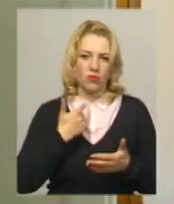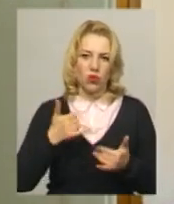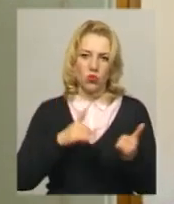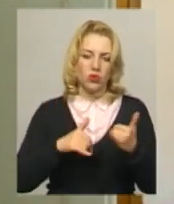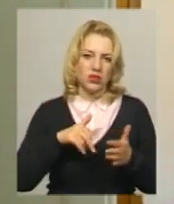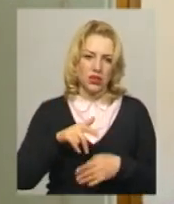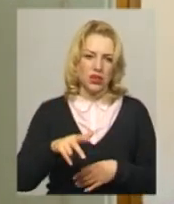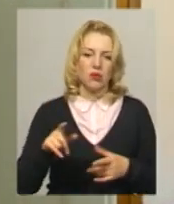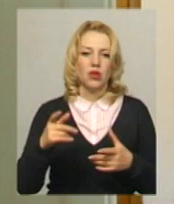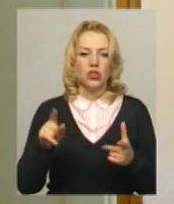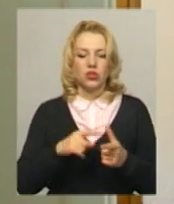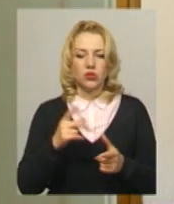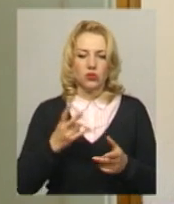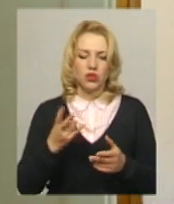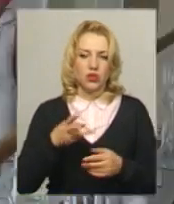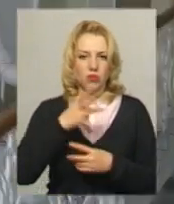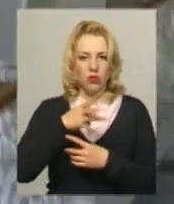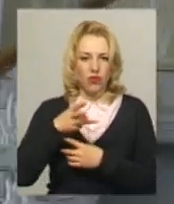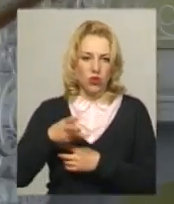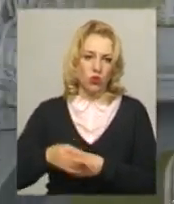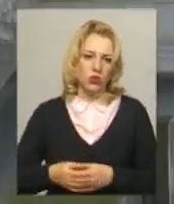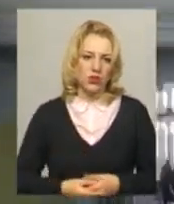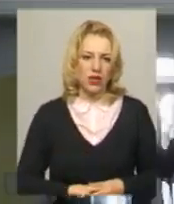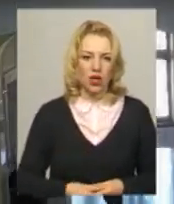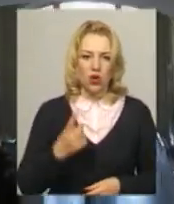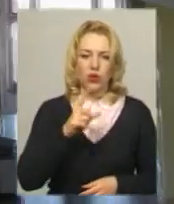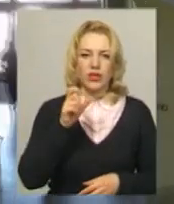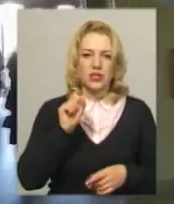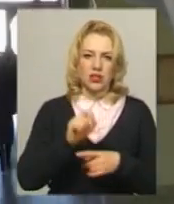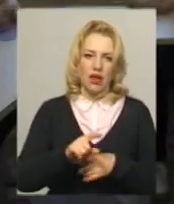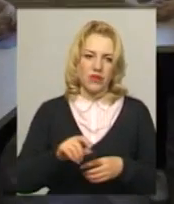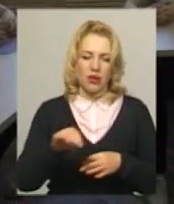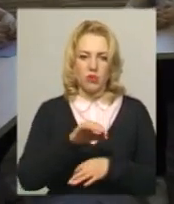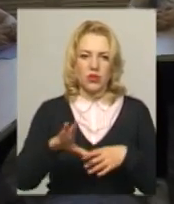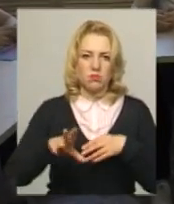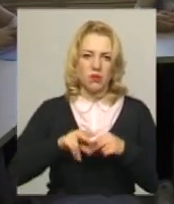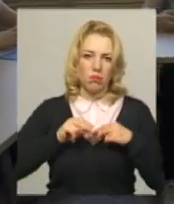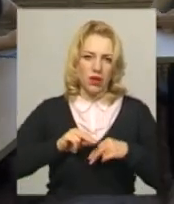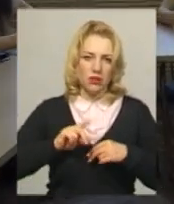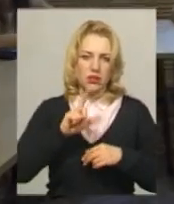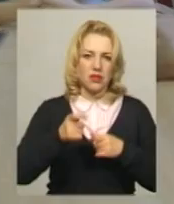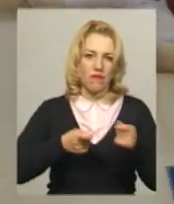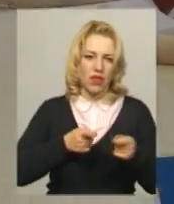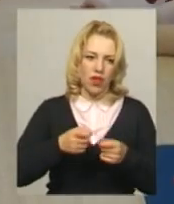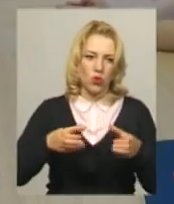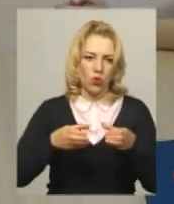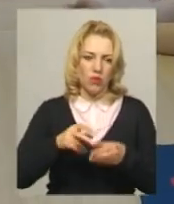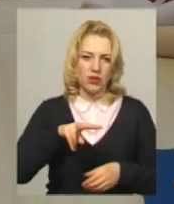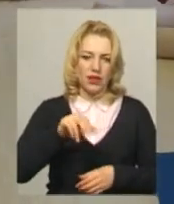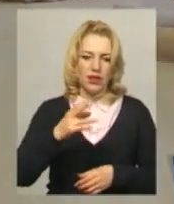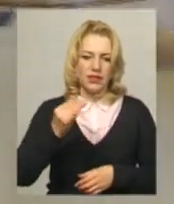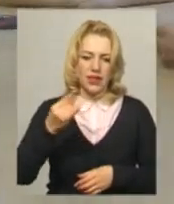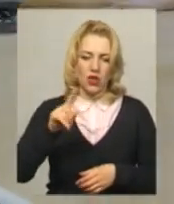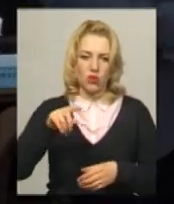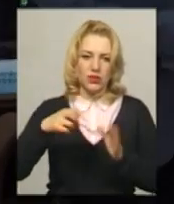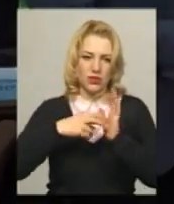чи нам потрібно зняти якийсь відеоролик. Одне із завдань проєкту – співпраця із владою. Команда ліцею номер 17 завітала до